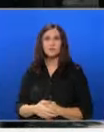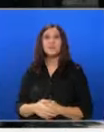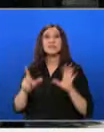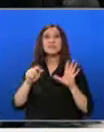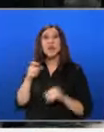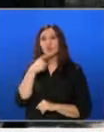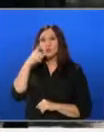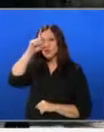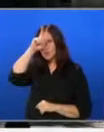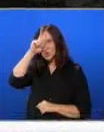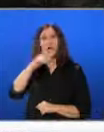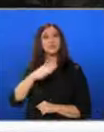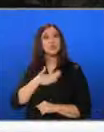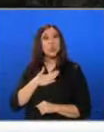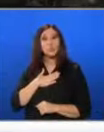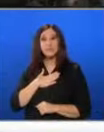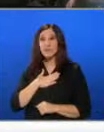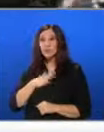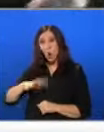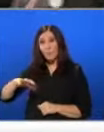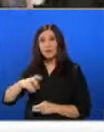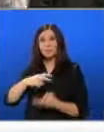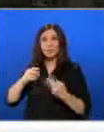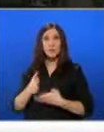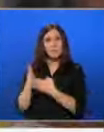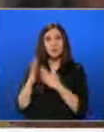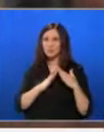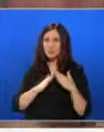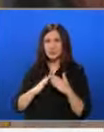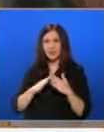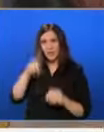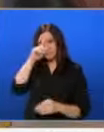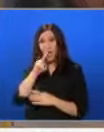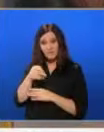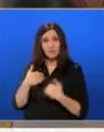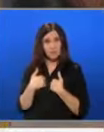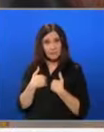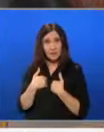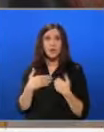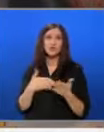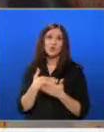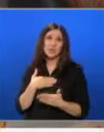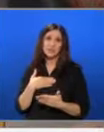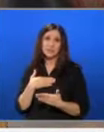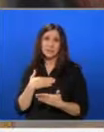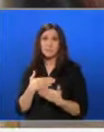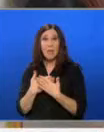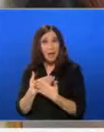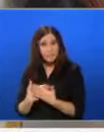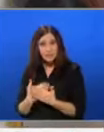70-годишната жена и собственик на обекта бутърсила помощ при съседите. Тя влезе при мене тук, защото аз съм най-близкия